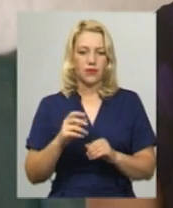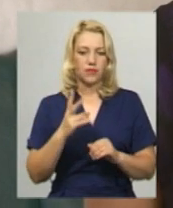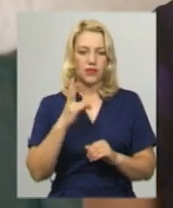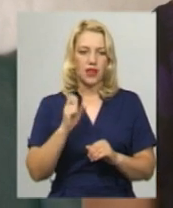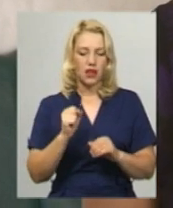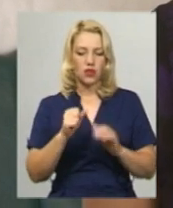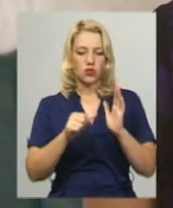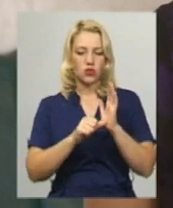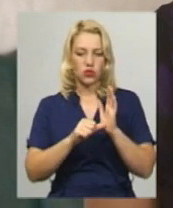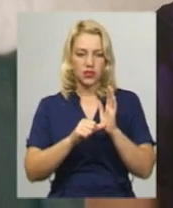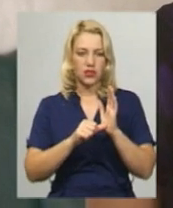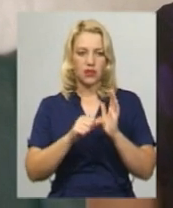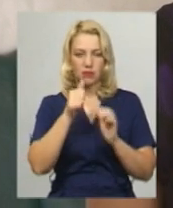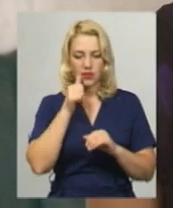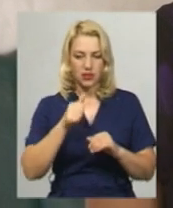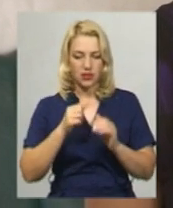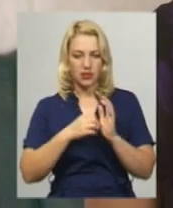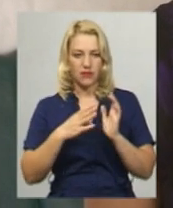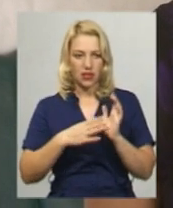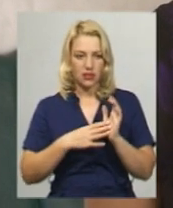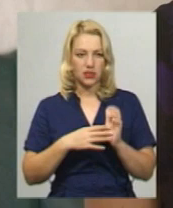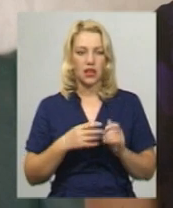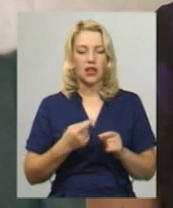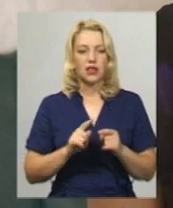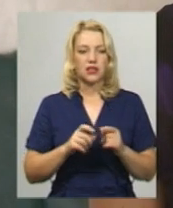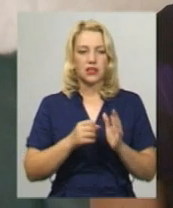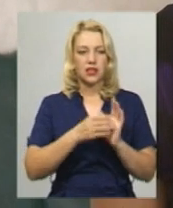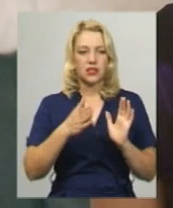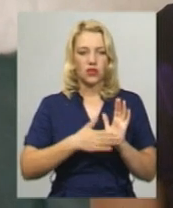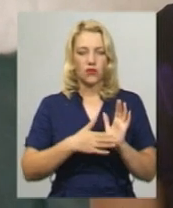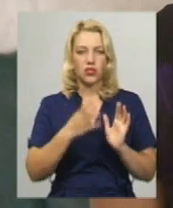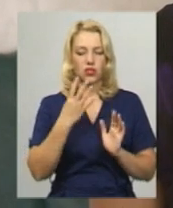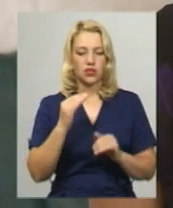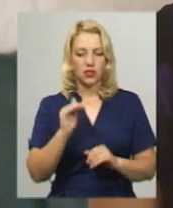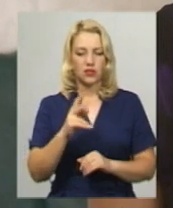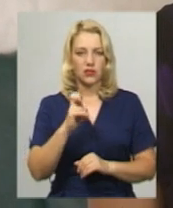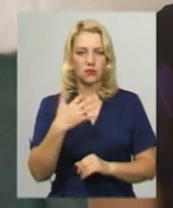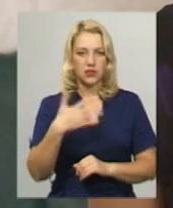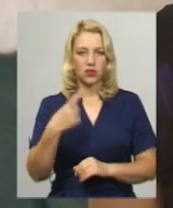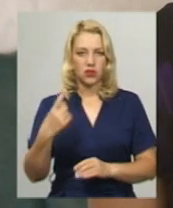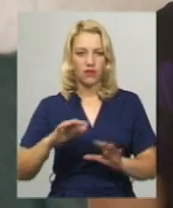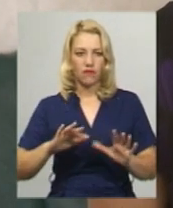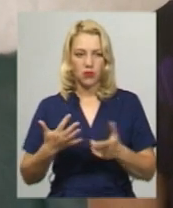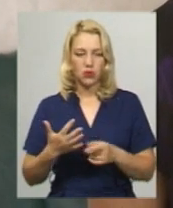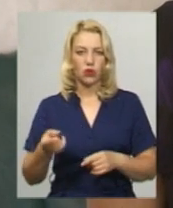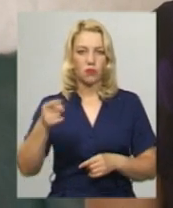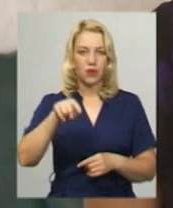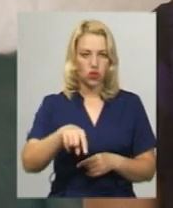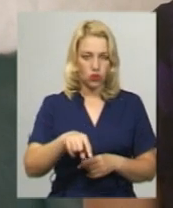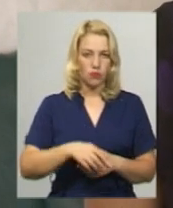всього у нас по області було зареєстровано 4251 випадок. Причому